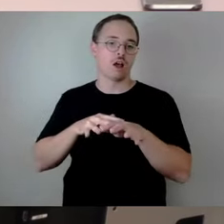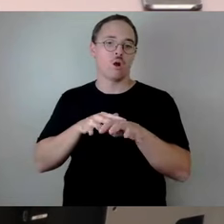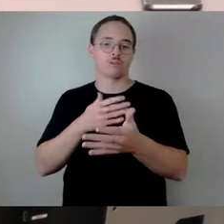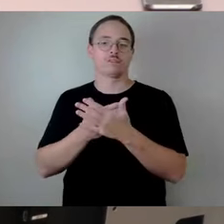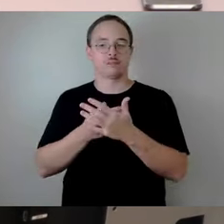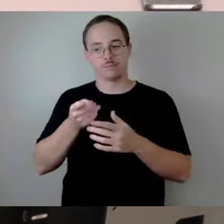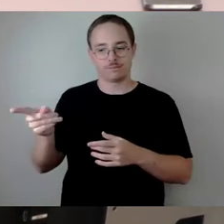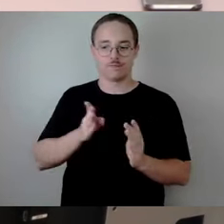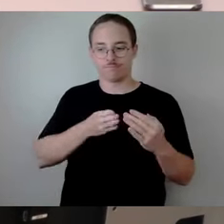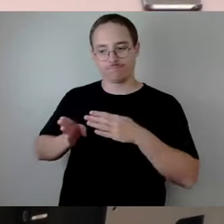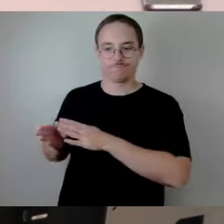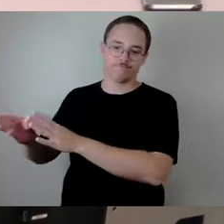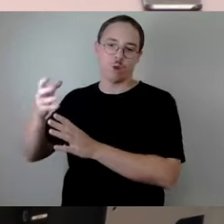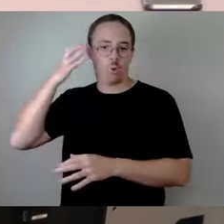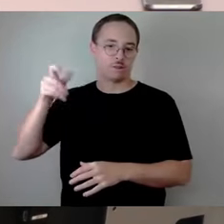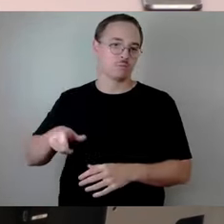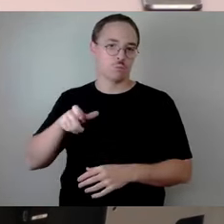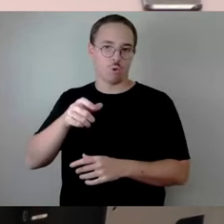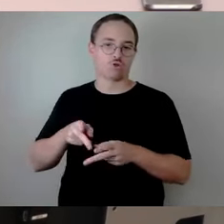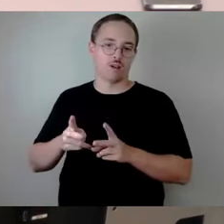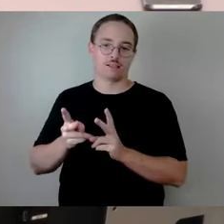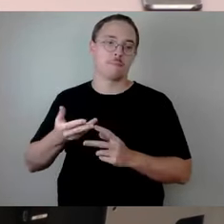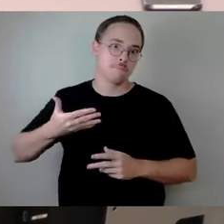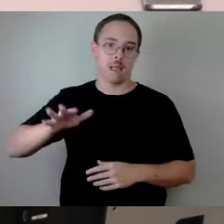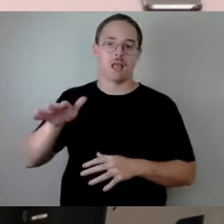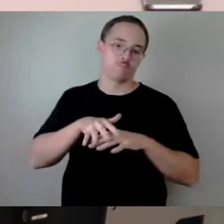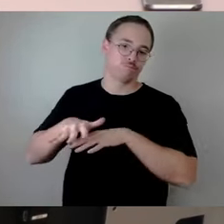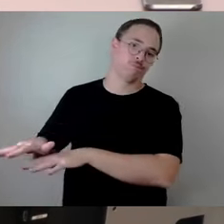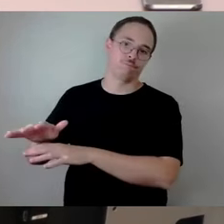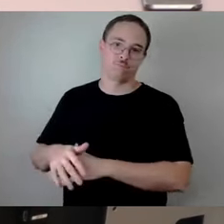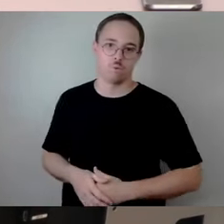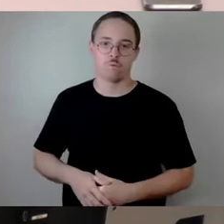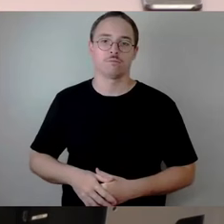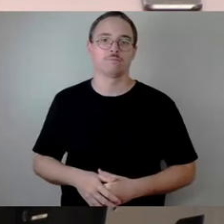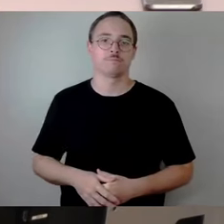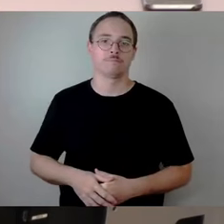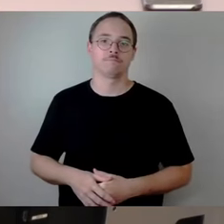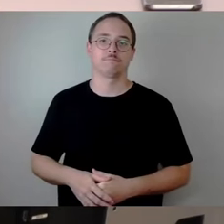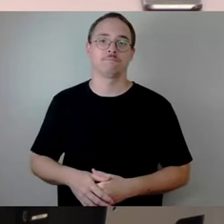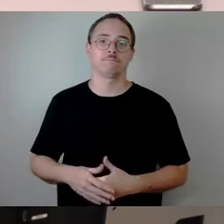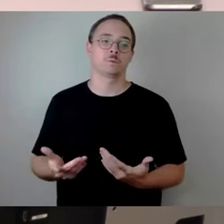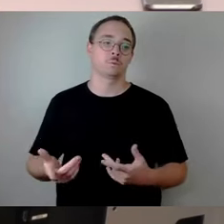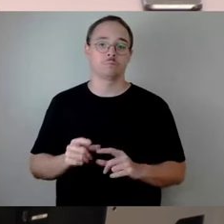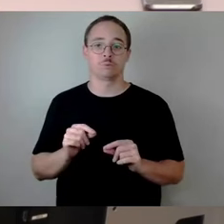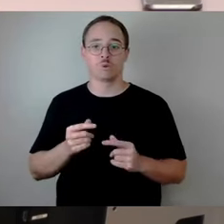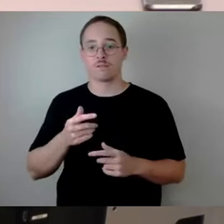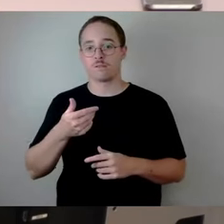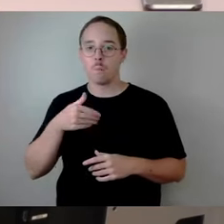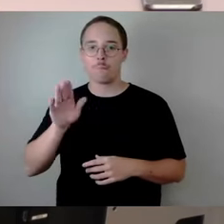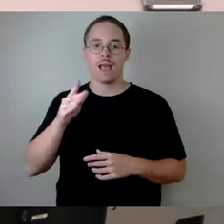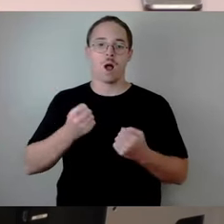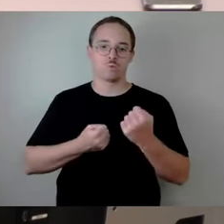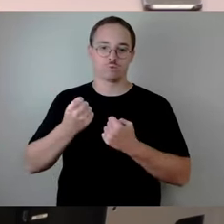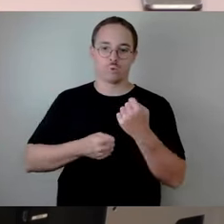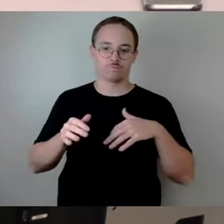Sorgen um die Schulwegssicherheit. Es gibt viele Proteste, das heißt, noch mehr Autos auf den Straßen, das ist nicht das, was wir im Dresdner